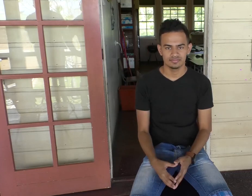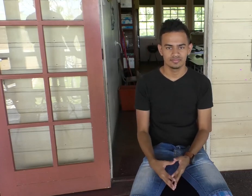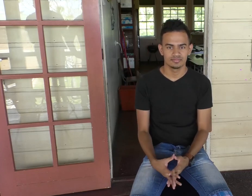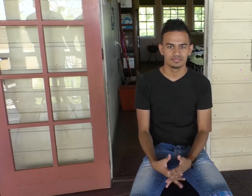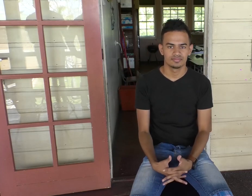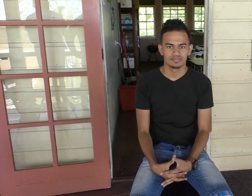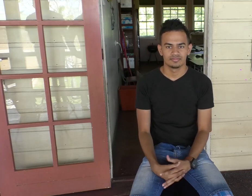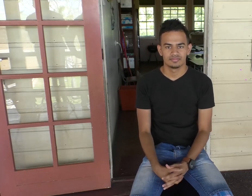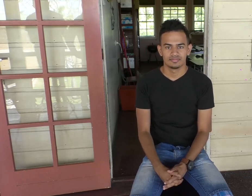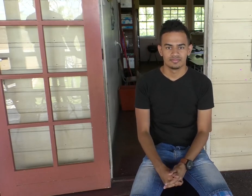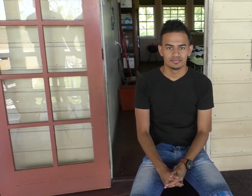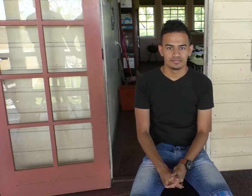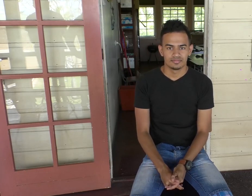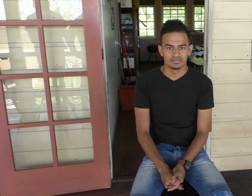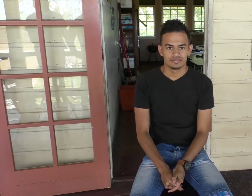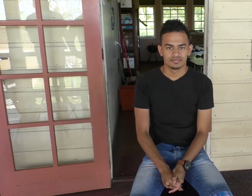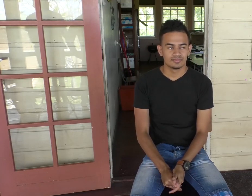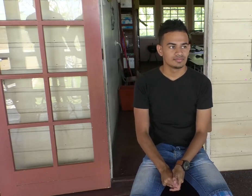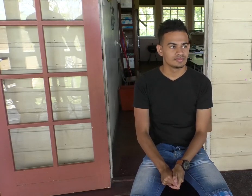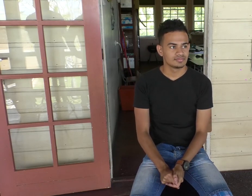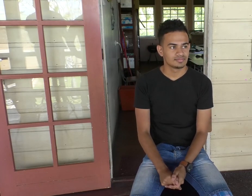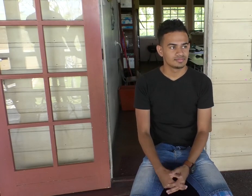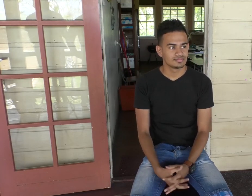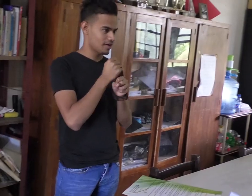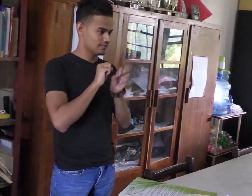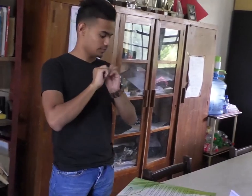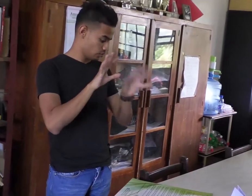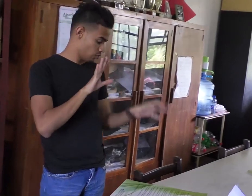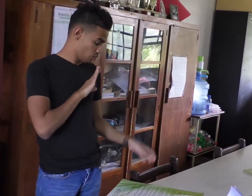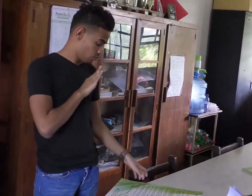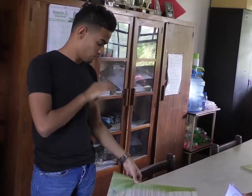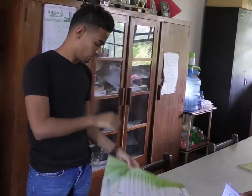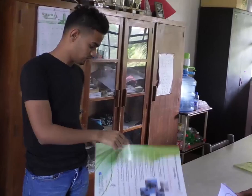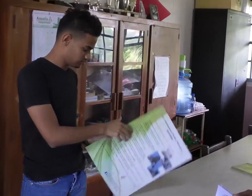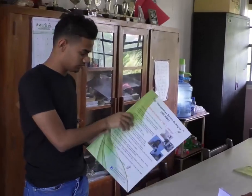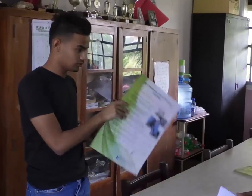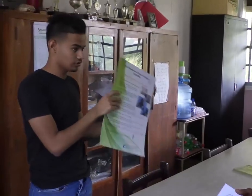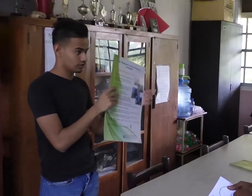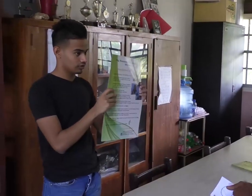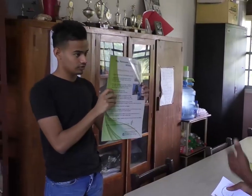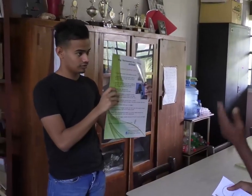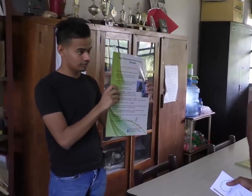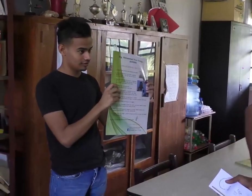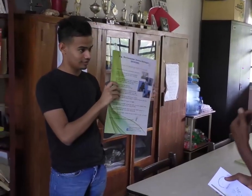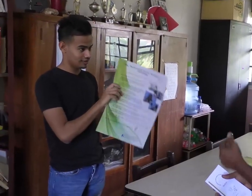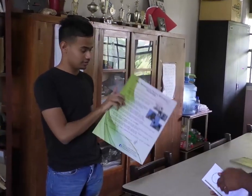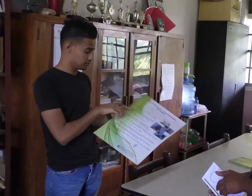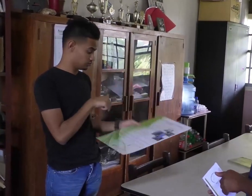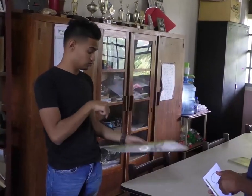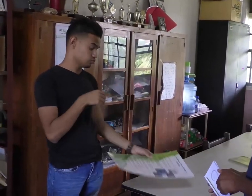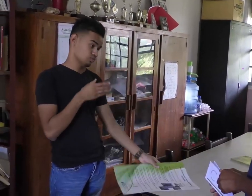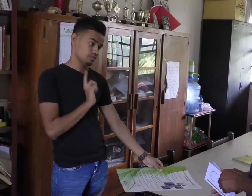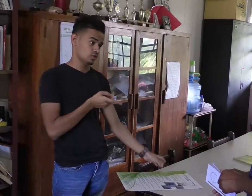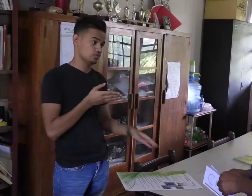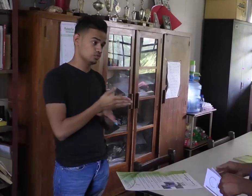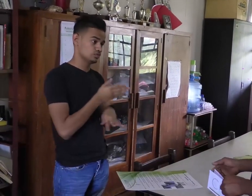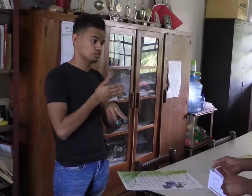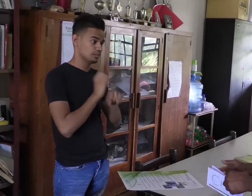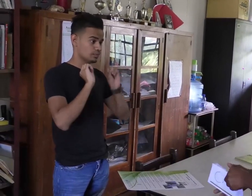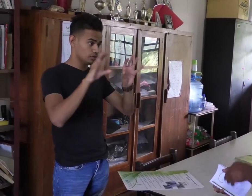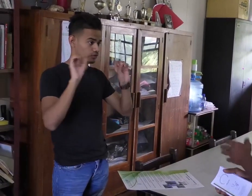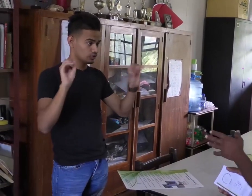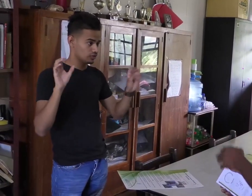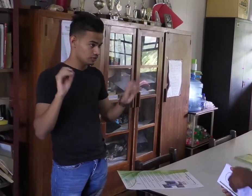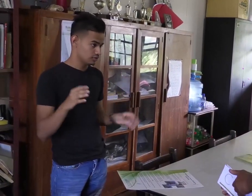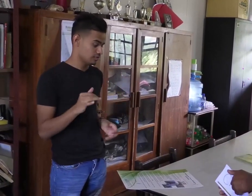wordt. Dat de gebarentaal bewust blijft bij de doven. Elk jaar is er een speciaal thema verbonden aan deze dag. Wat is het